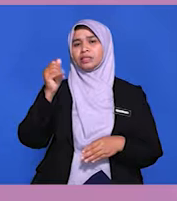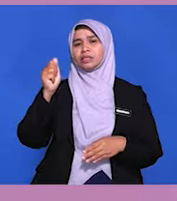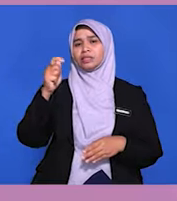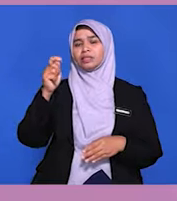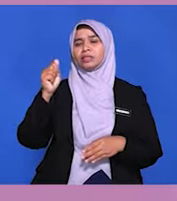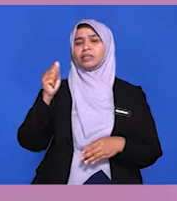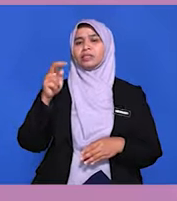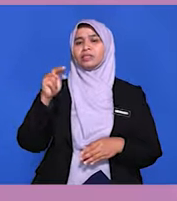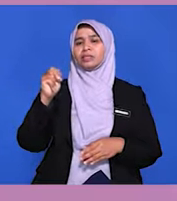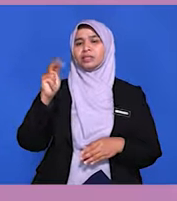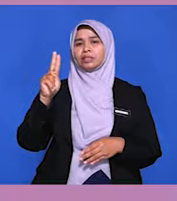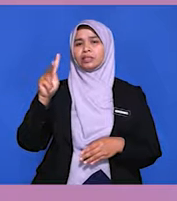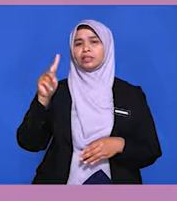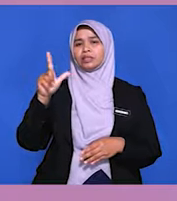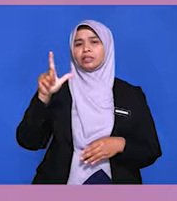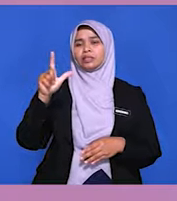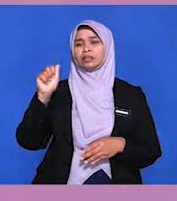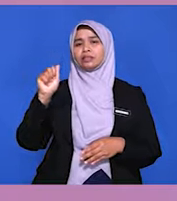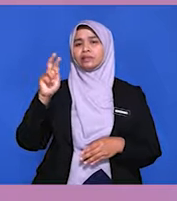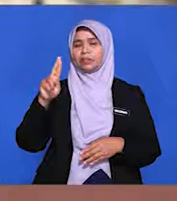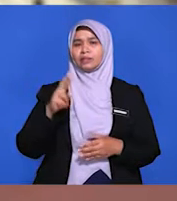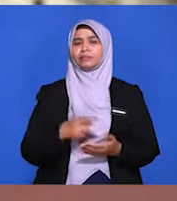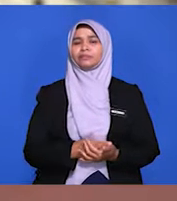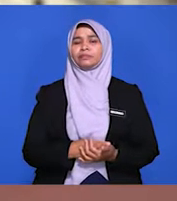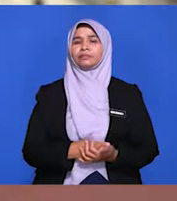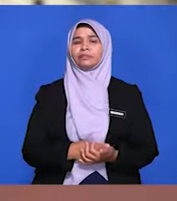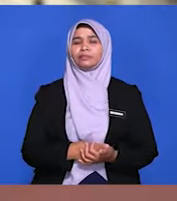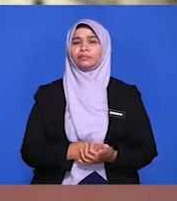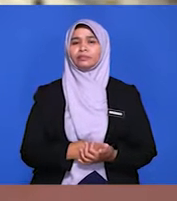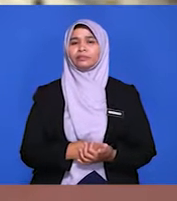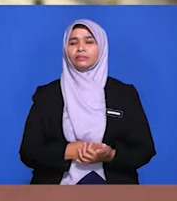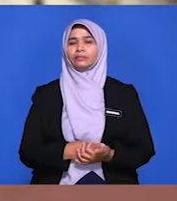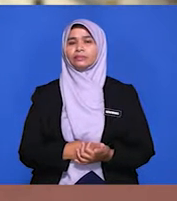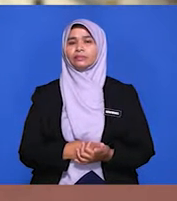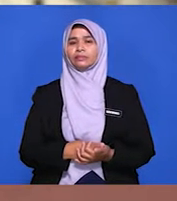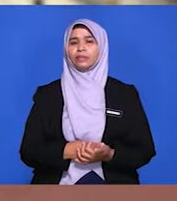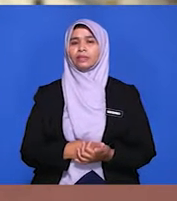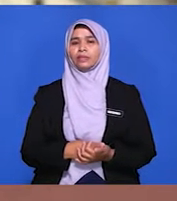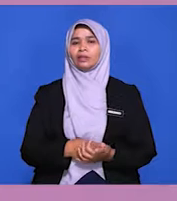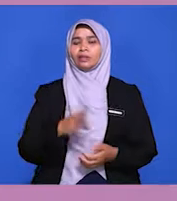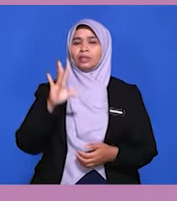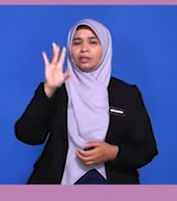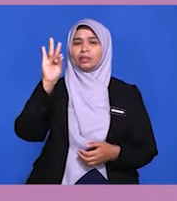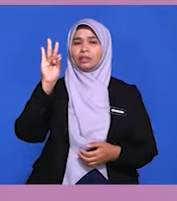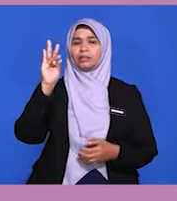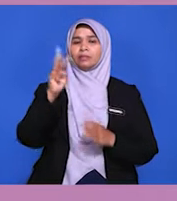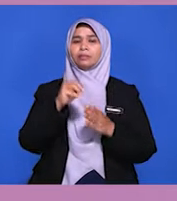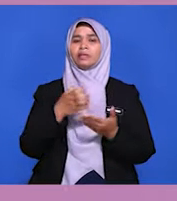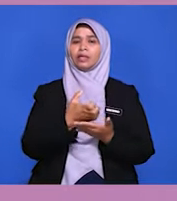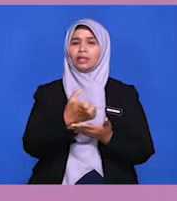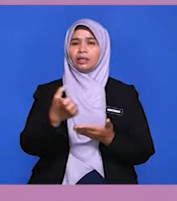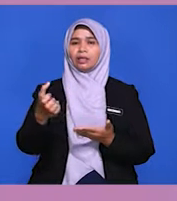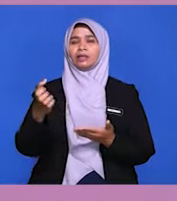serta membentuk forum kumpulan ASEAN sejak tahun 1970-an lagi. Ketujuh,